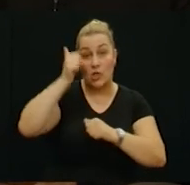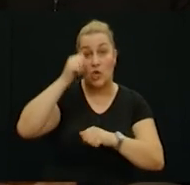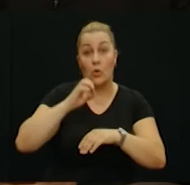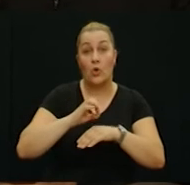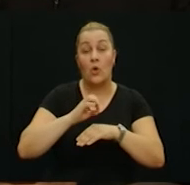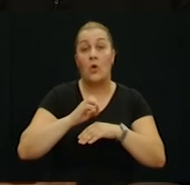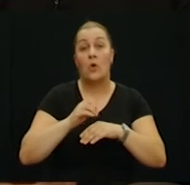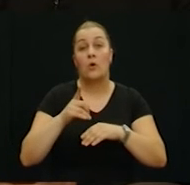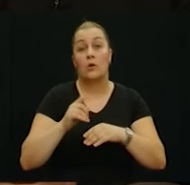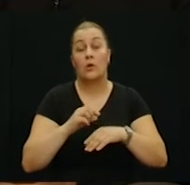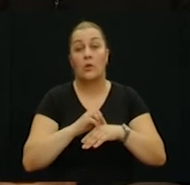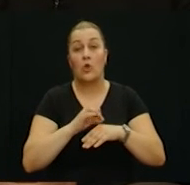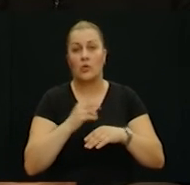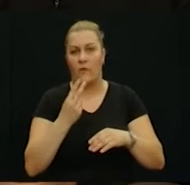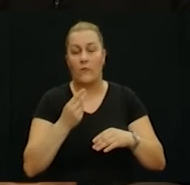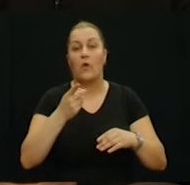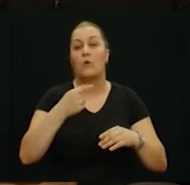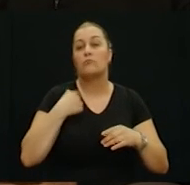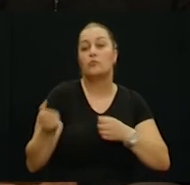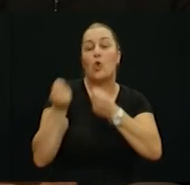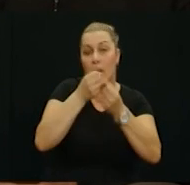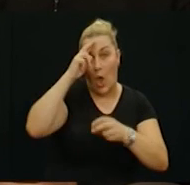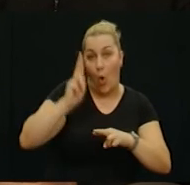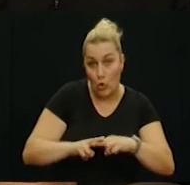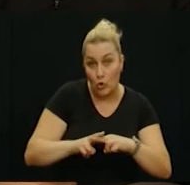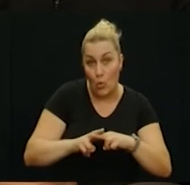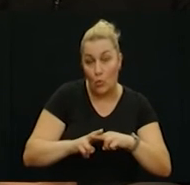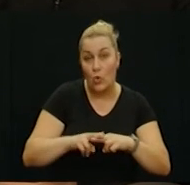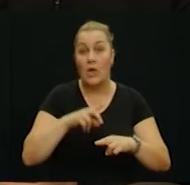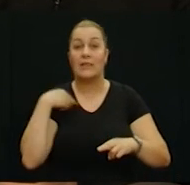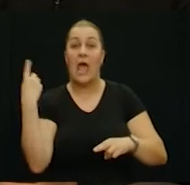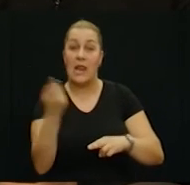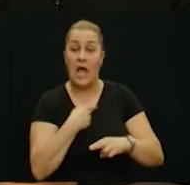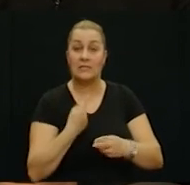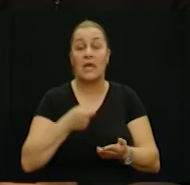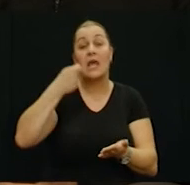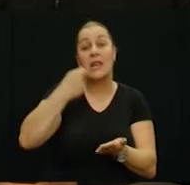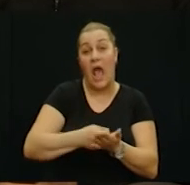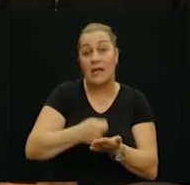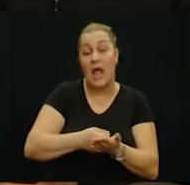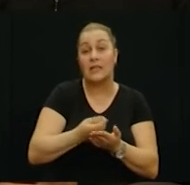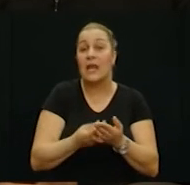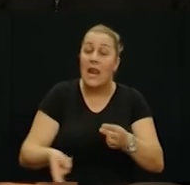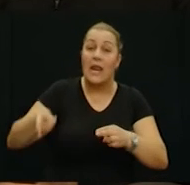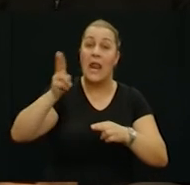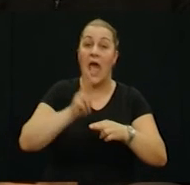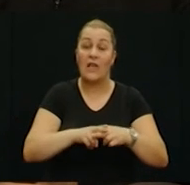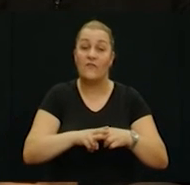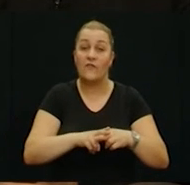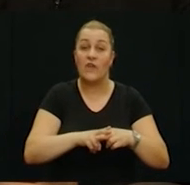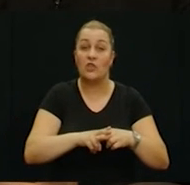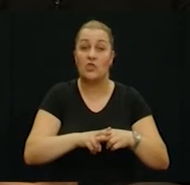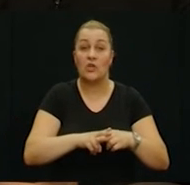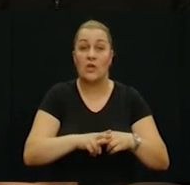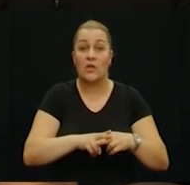čelu sa doktorom Golužom je donijela odluku danas nagradi sa najvišem